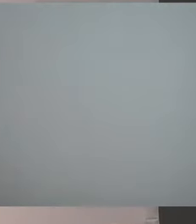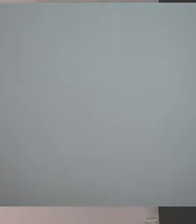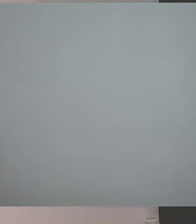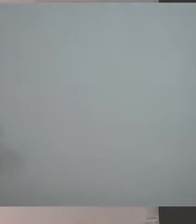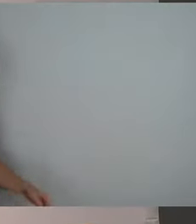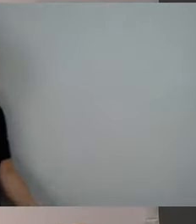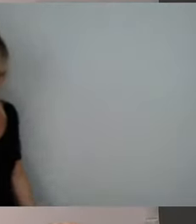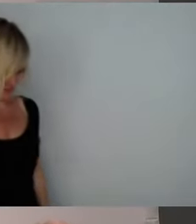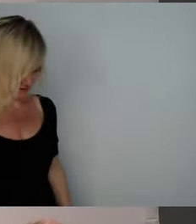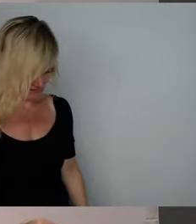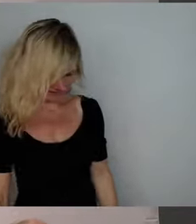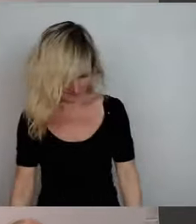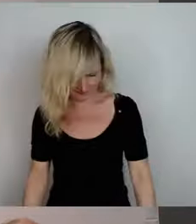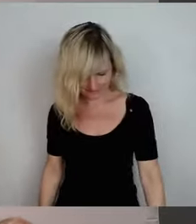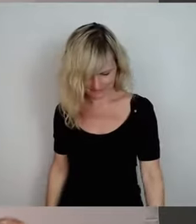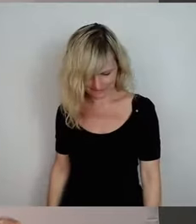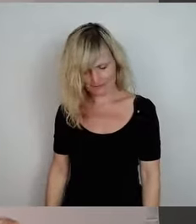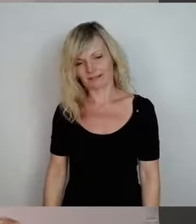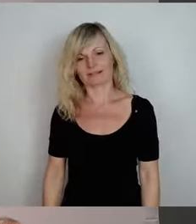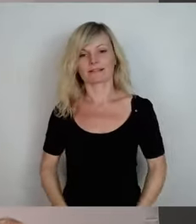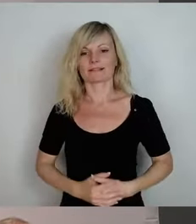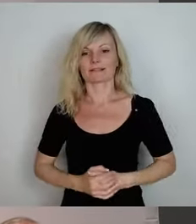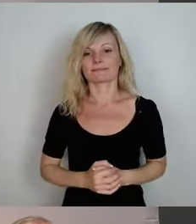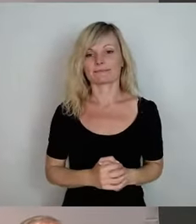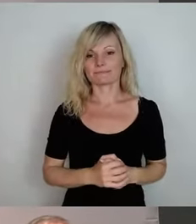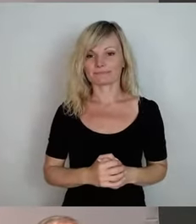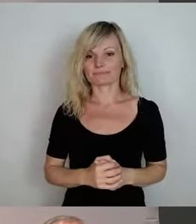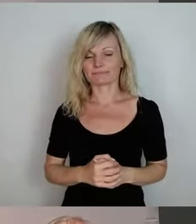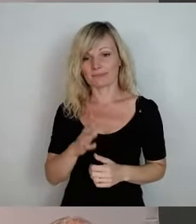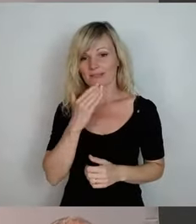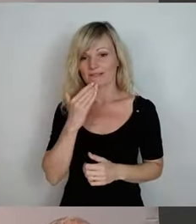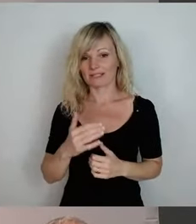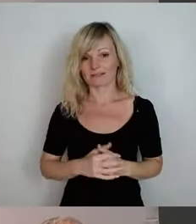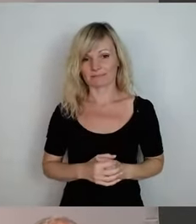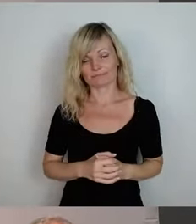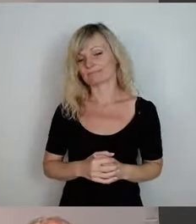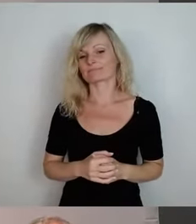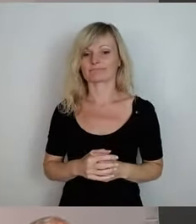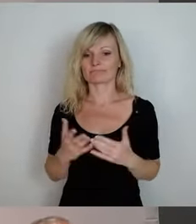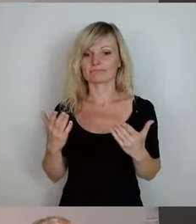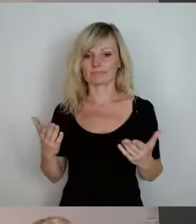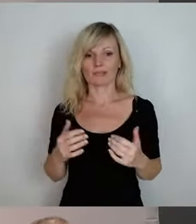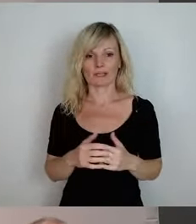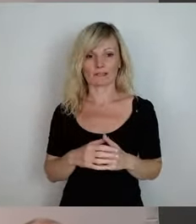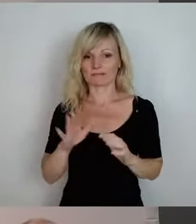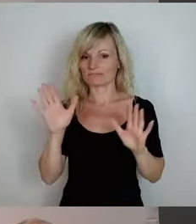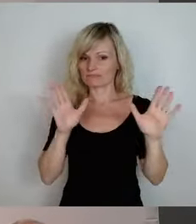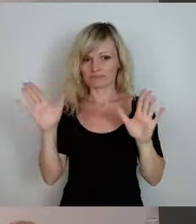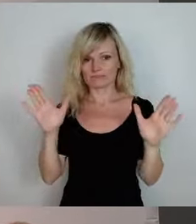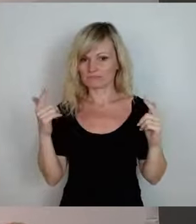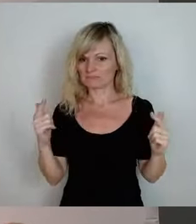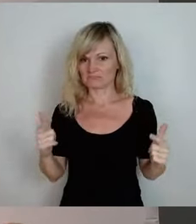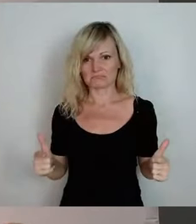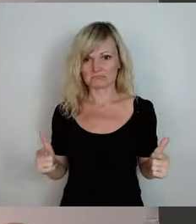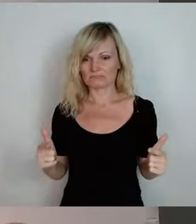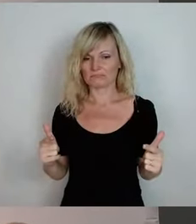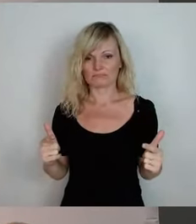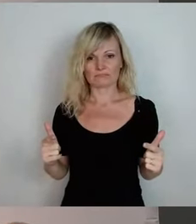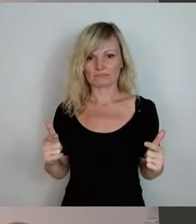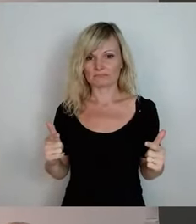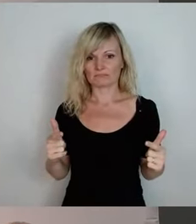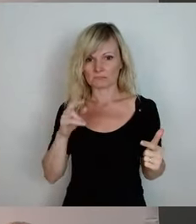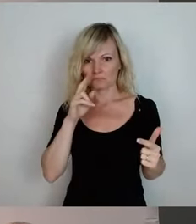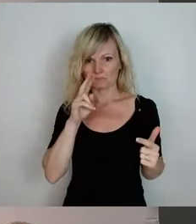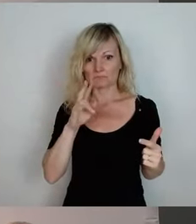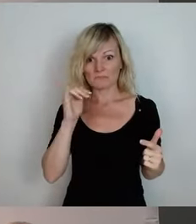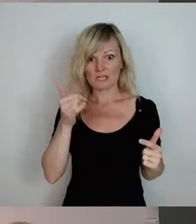Vielen Dank, Herr Landrat. So, ich hatte jetzt keine weiteren Handzeichen mehr bei mir so im Hinterkopf. Doch,